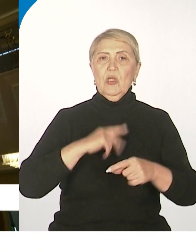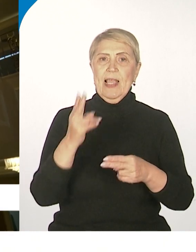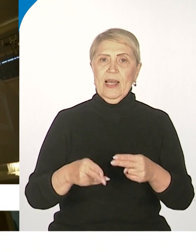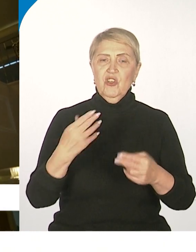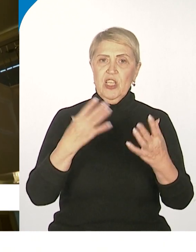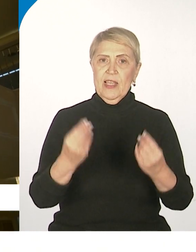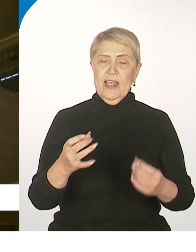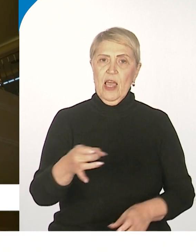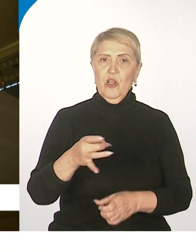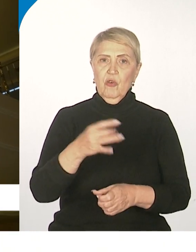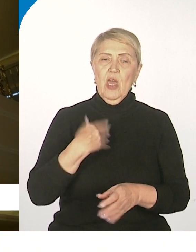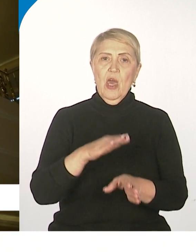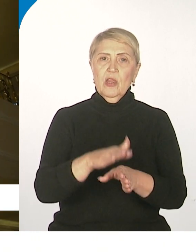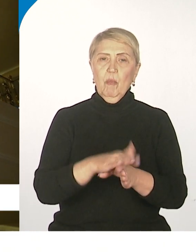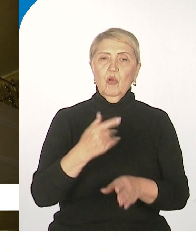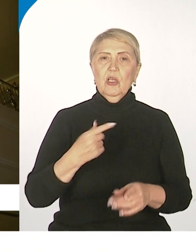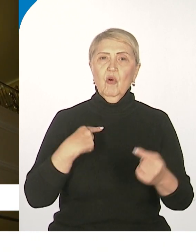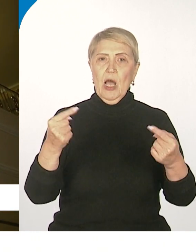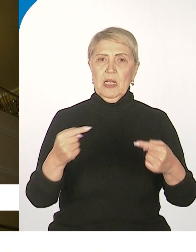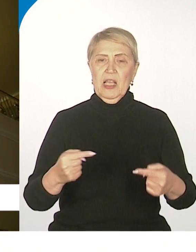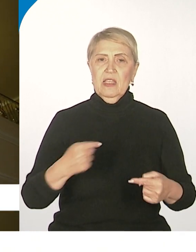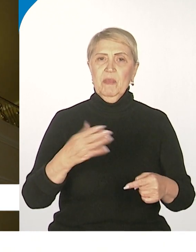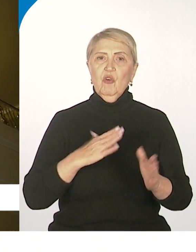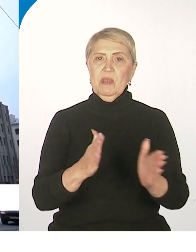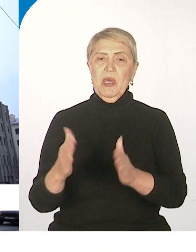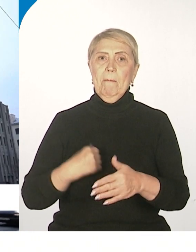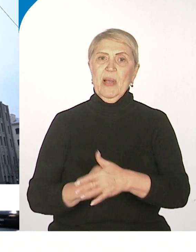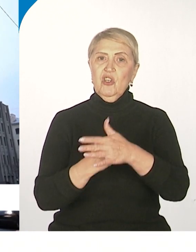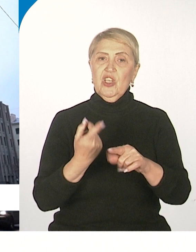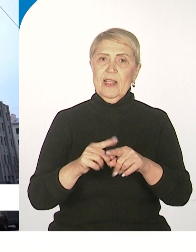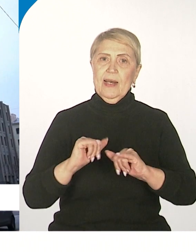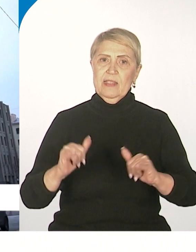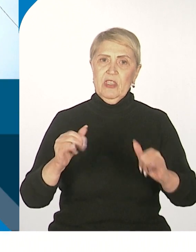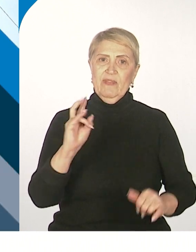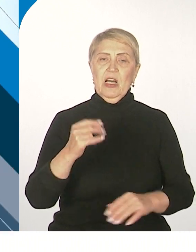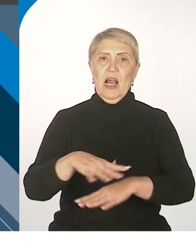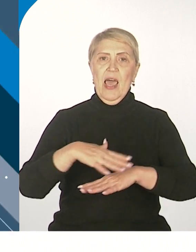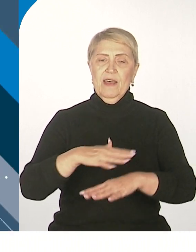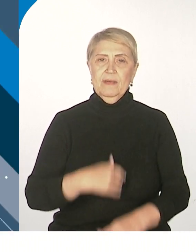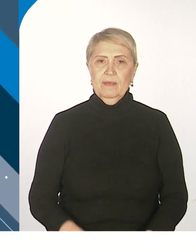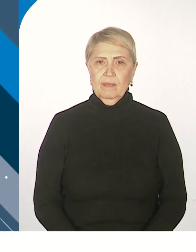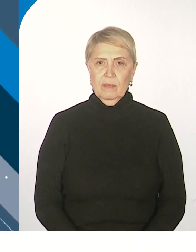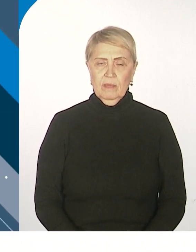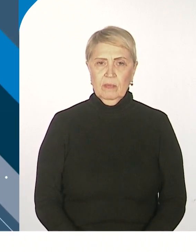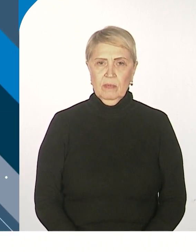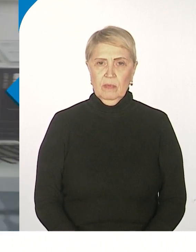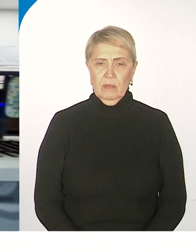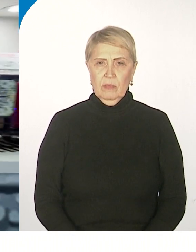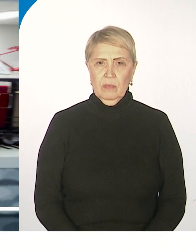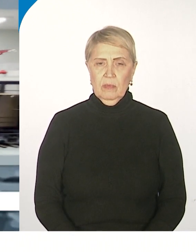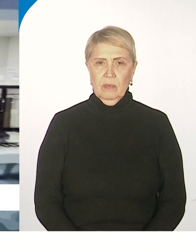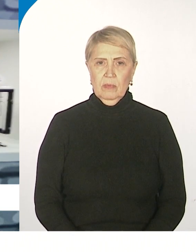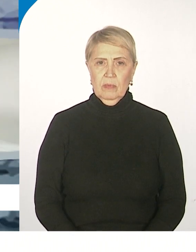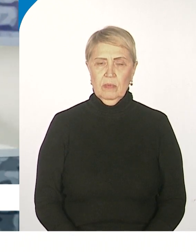региона и наполнено конкретными мерами поддержки для развития края. Игорь Сукачев, Смотри Хабаровск. Рельсы